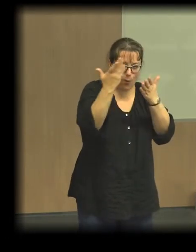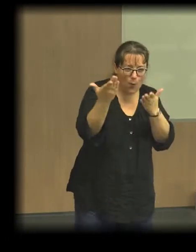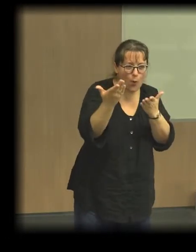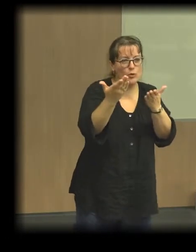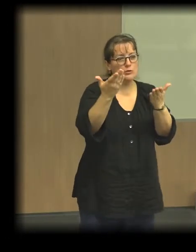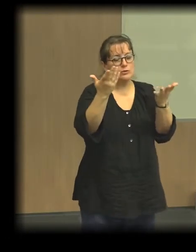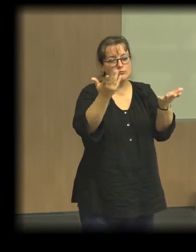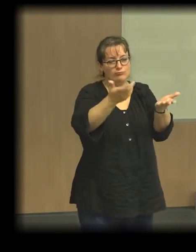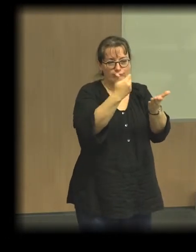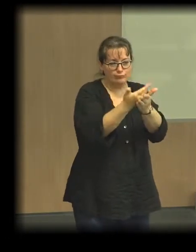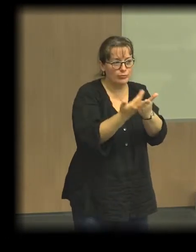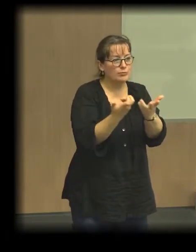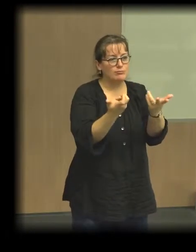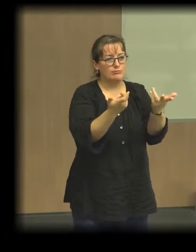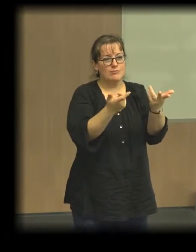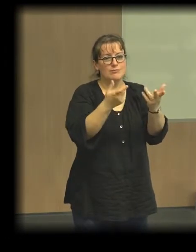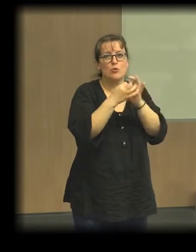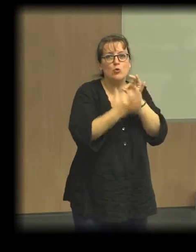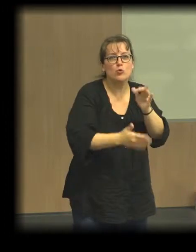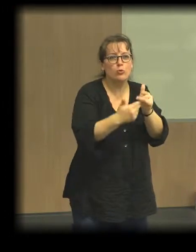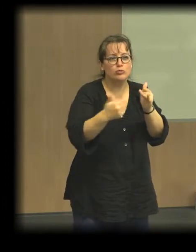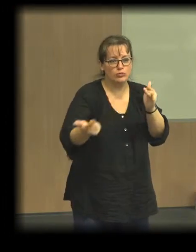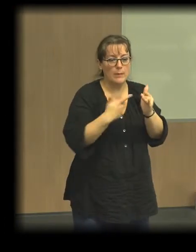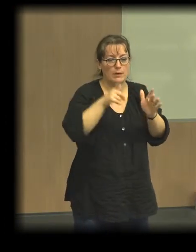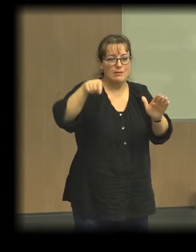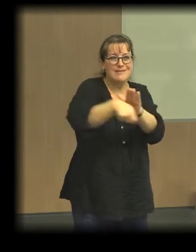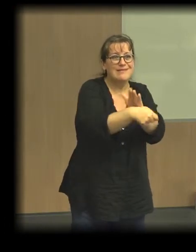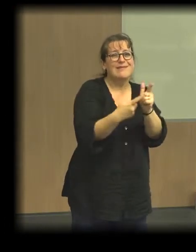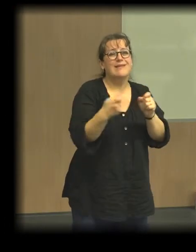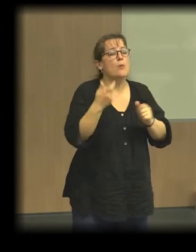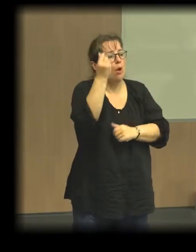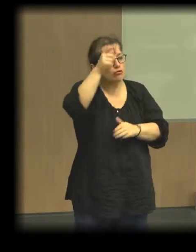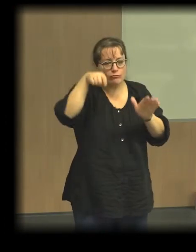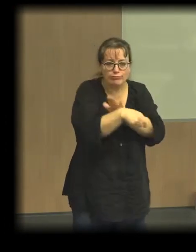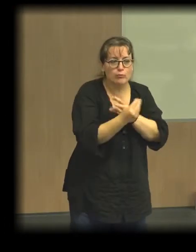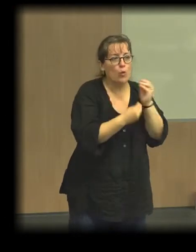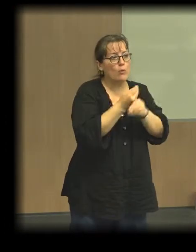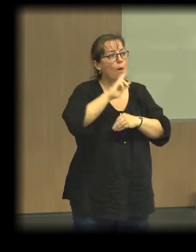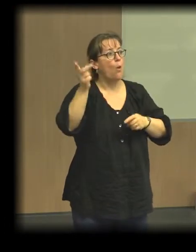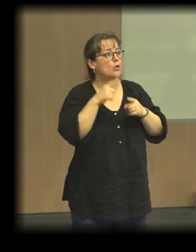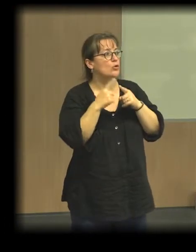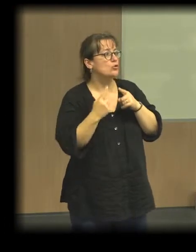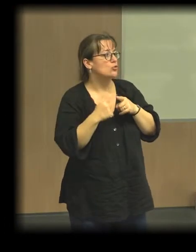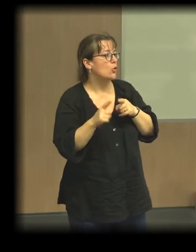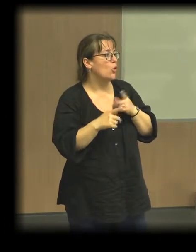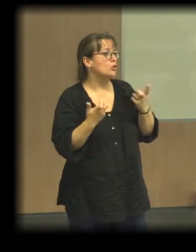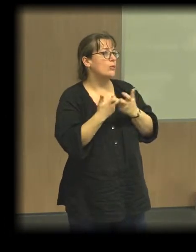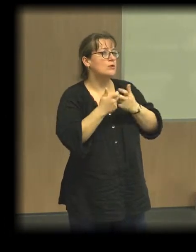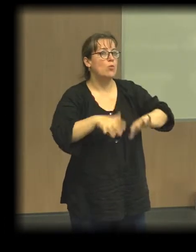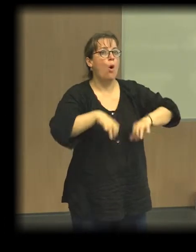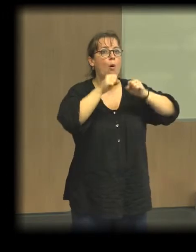ce qui a été fait des emplois aidés. Donc on a une restriction des financements associatifs qui amène de plus en plus à